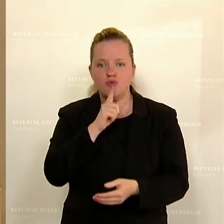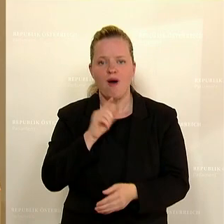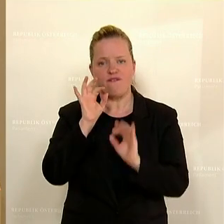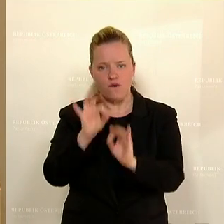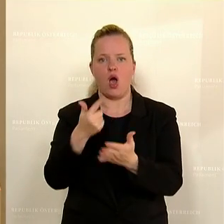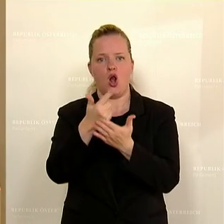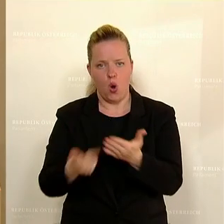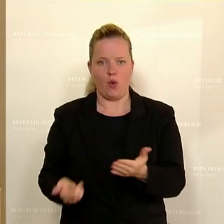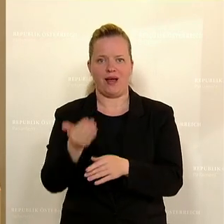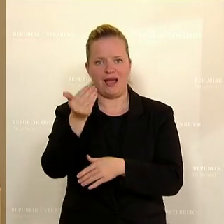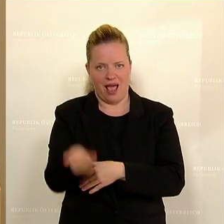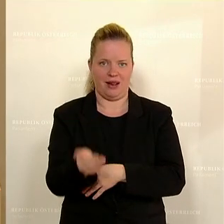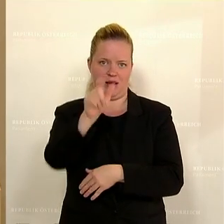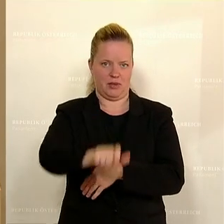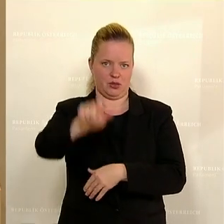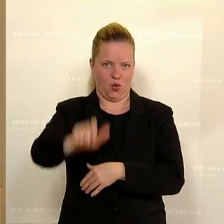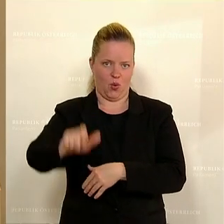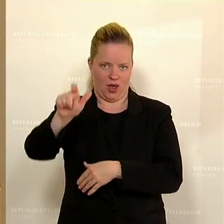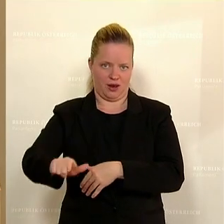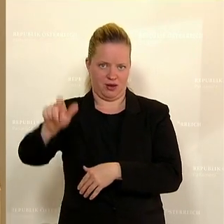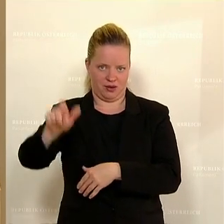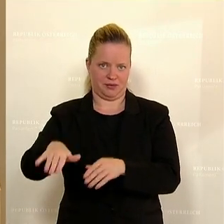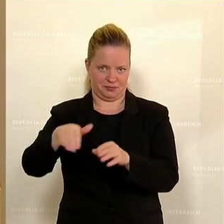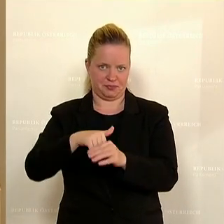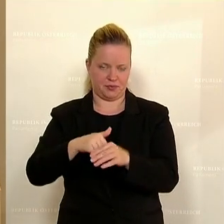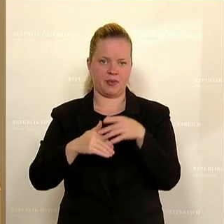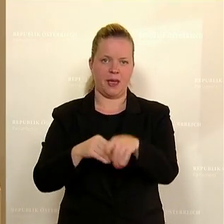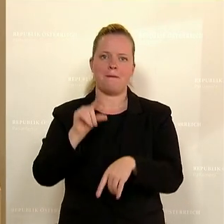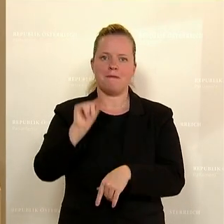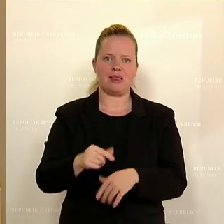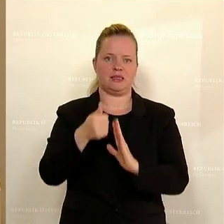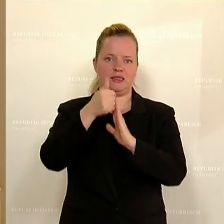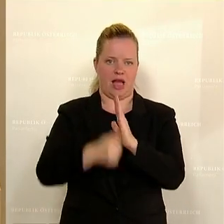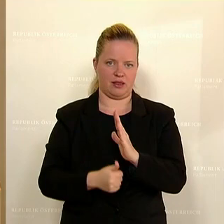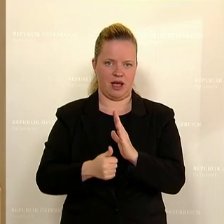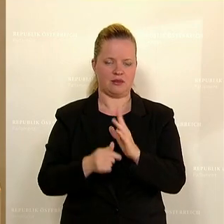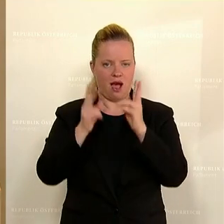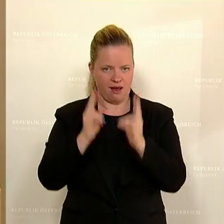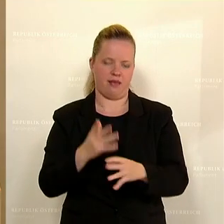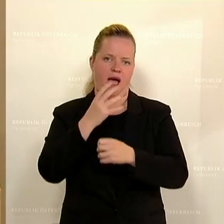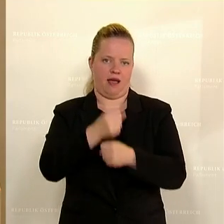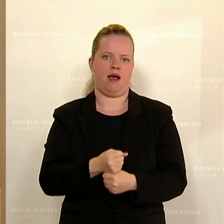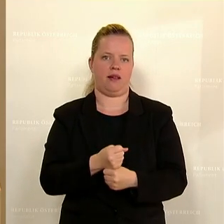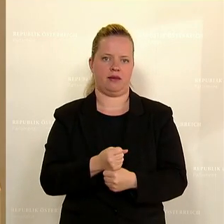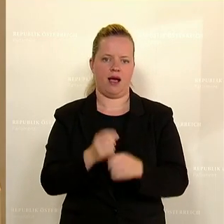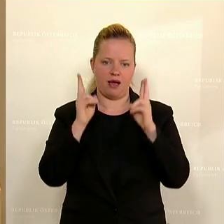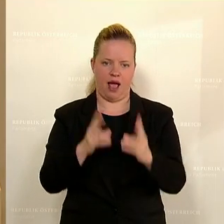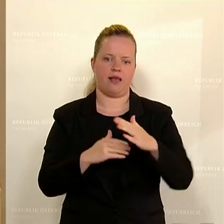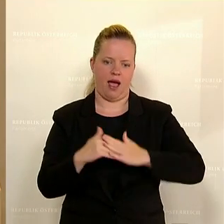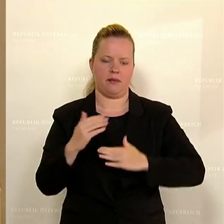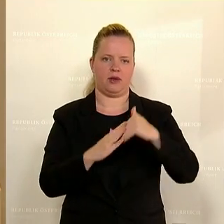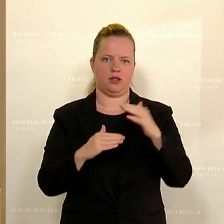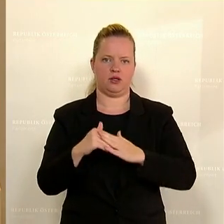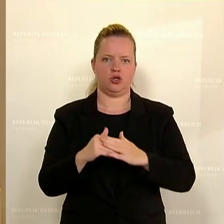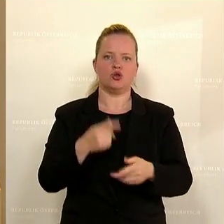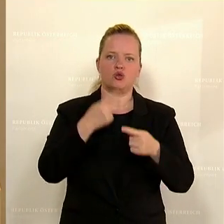Gehälter fließen. Das sorgt dafür, dass gewisse Mindeststandards sich etablieren und eingehalten werden, was Honorare, was